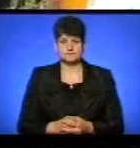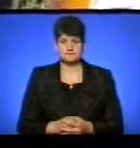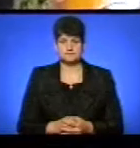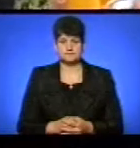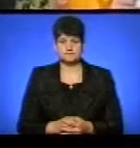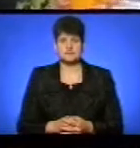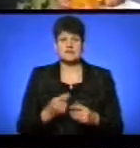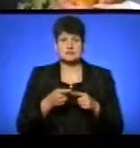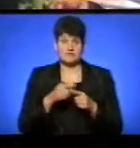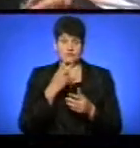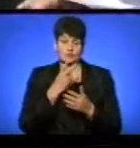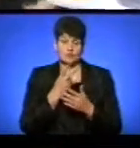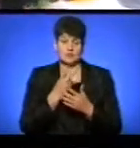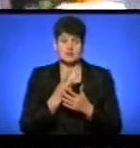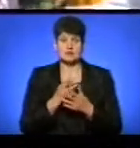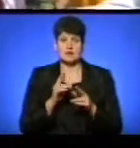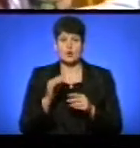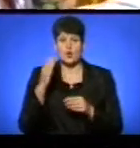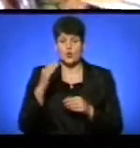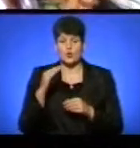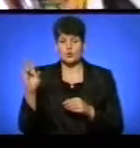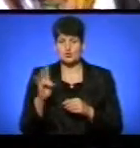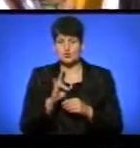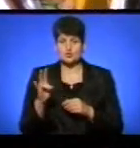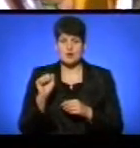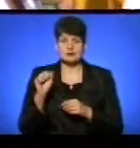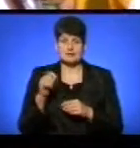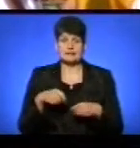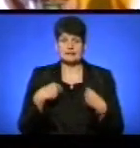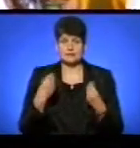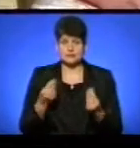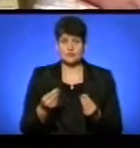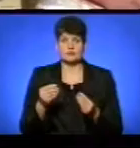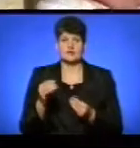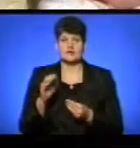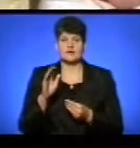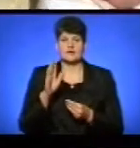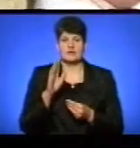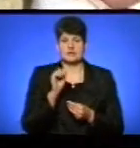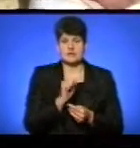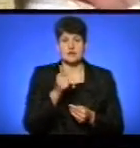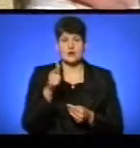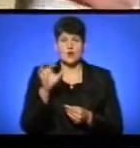Зараз на цих кадрах ви бачите, як отцю Андрію Марчуку від знаку вручає отець-мітрат Андрій Говера.